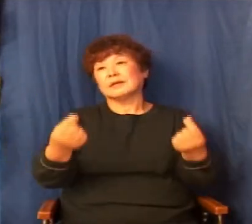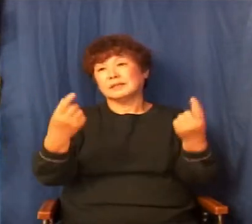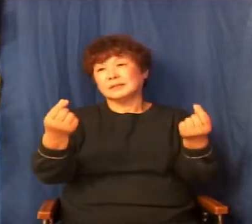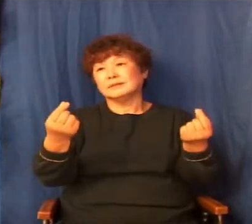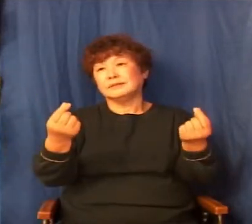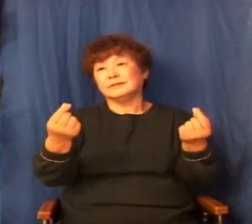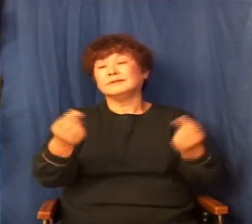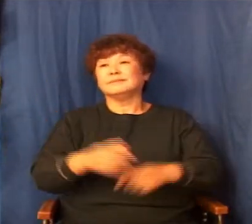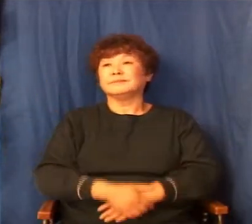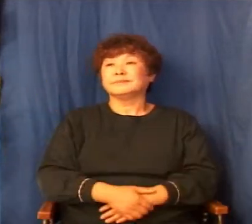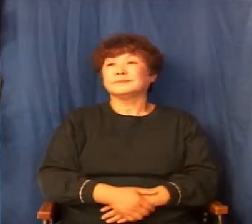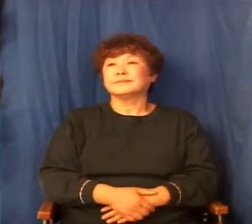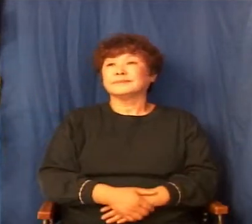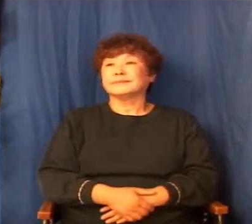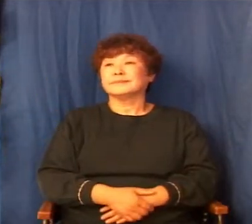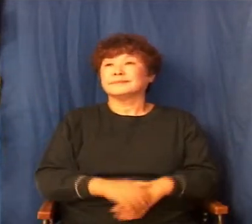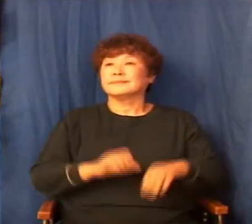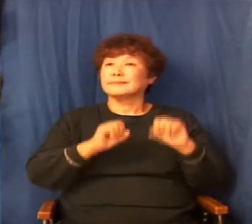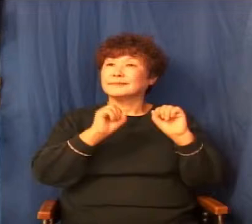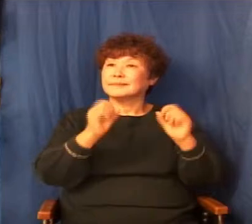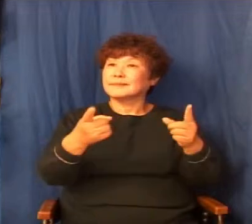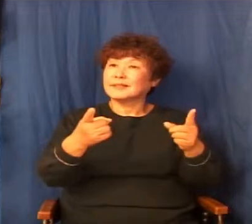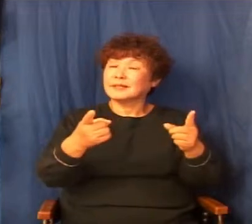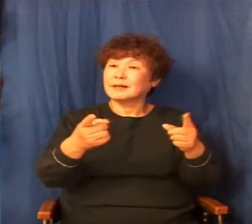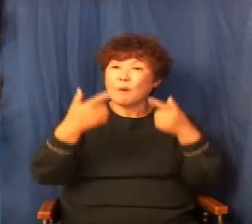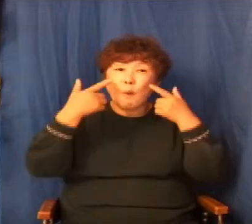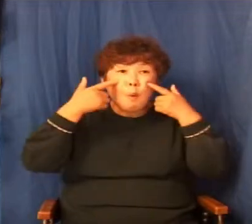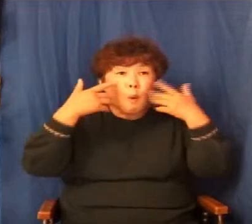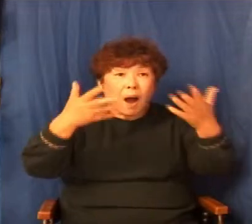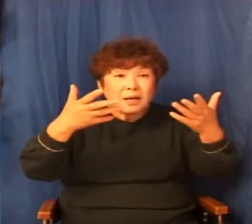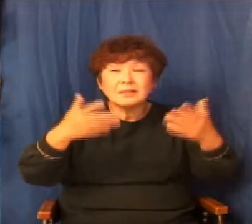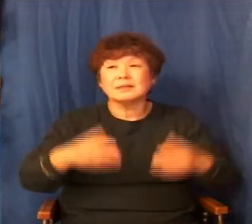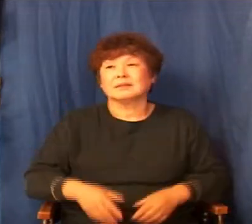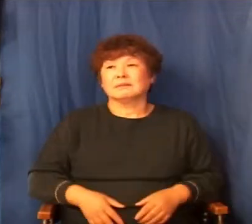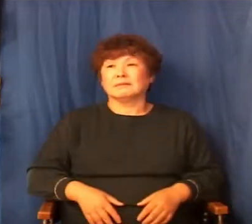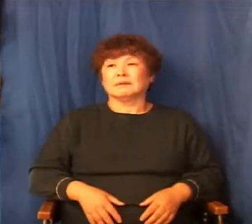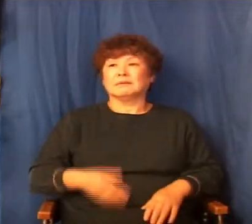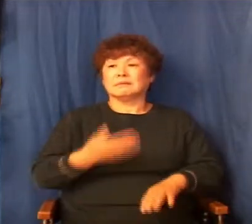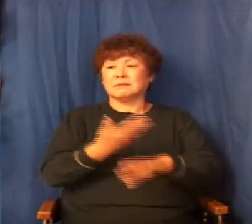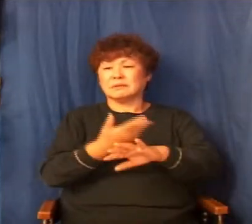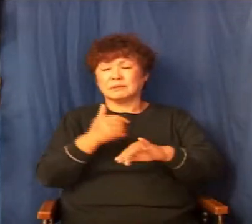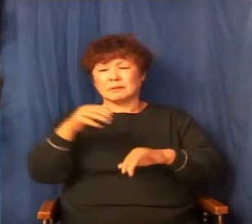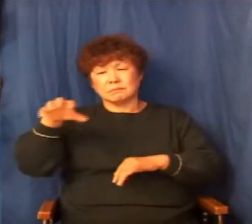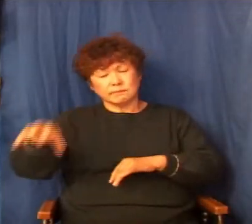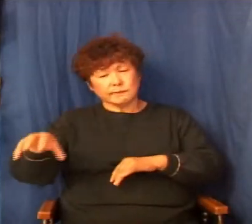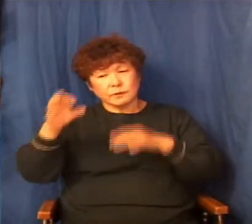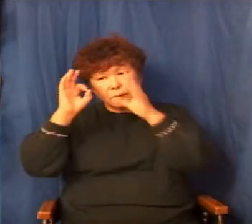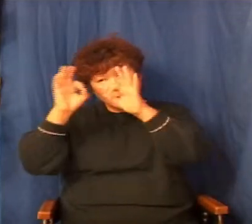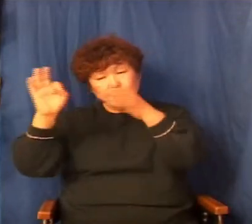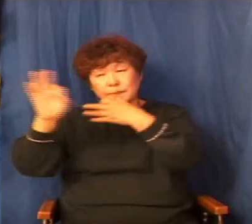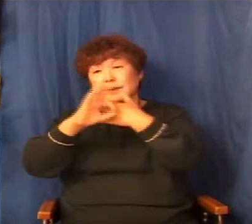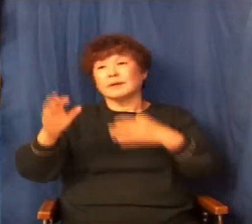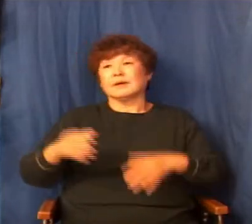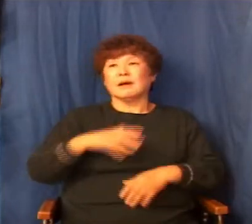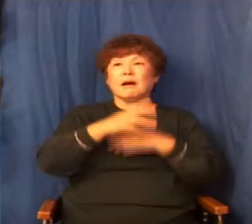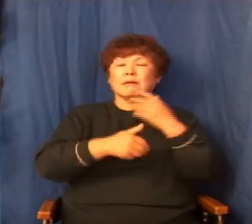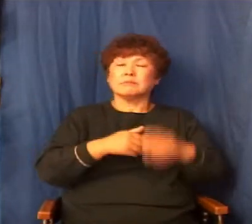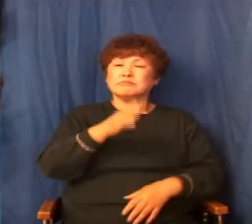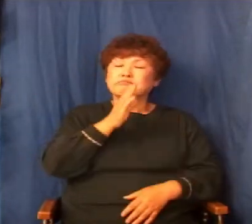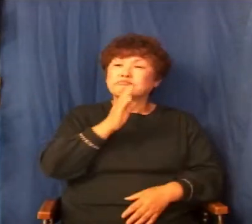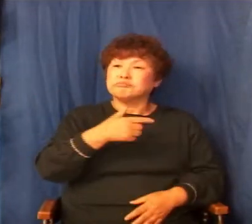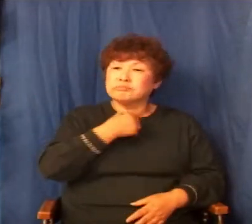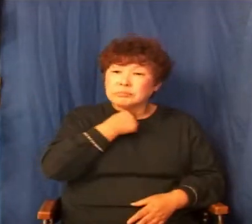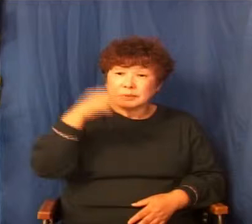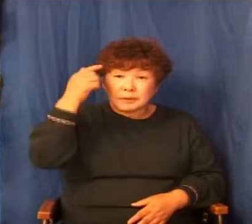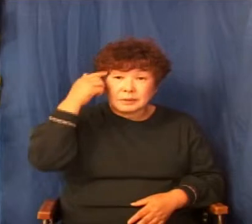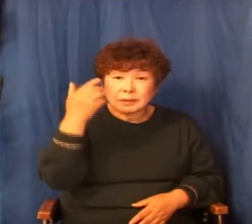기회가 분명한데 또 한편으로는 이게 하나님께서 진짜 원하시는